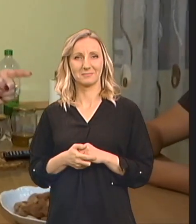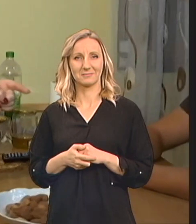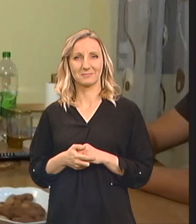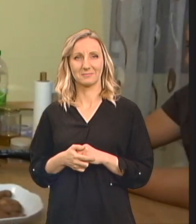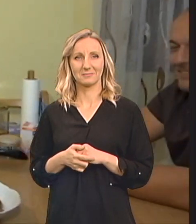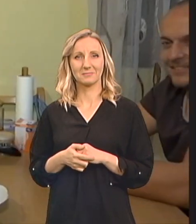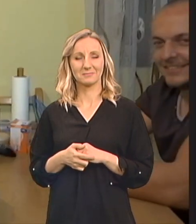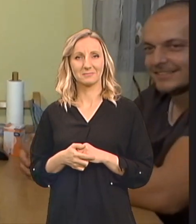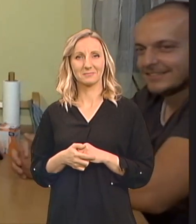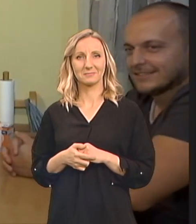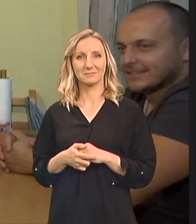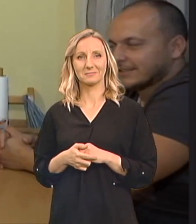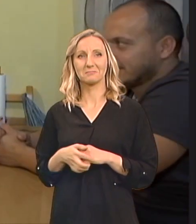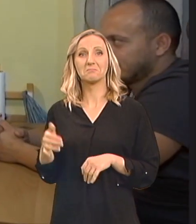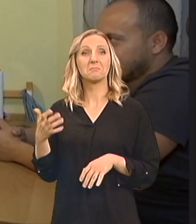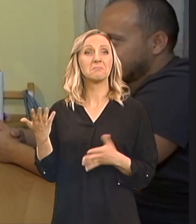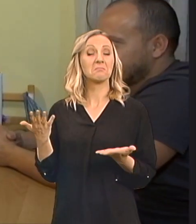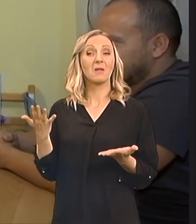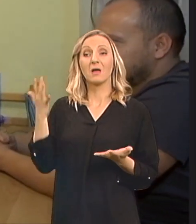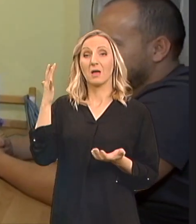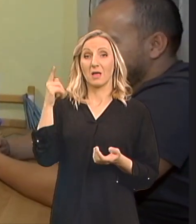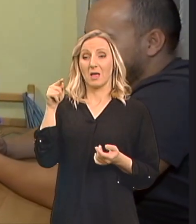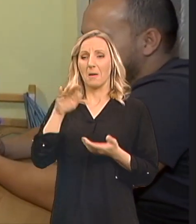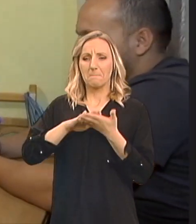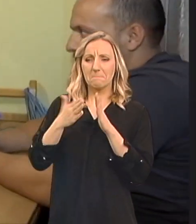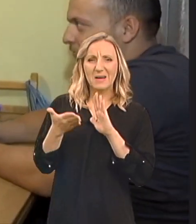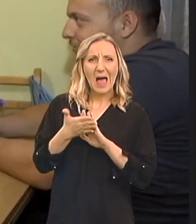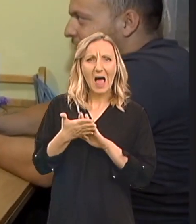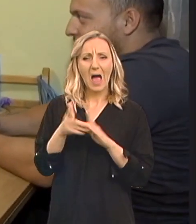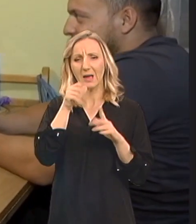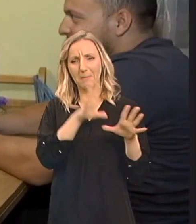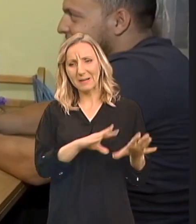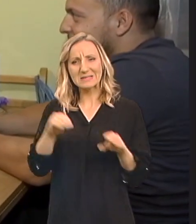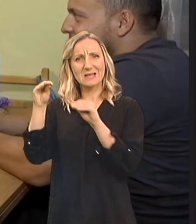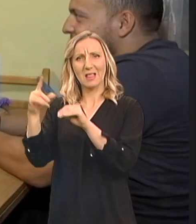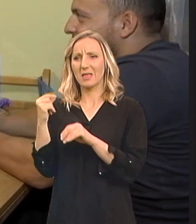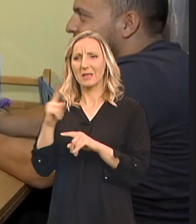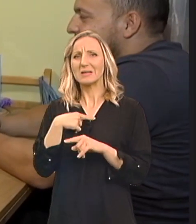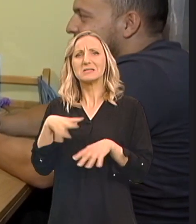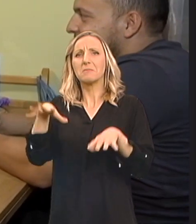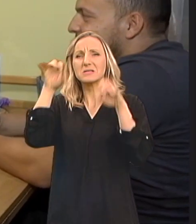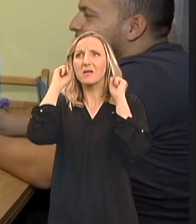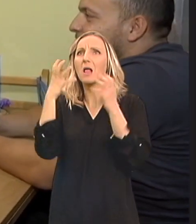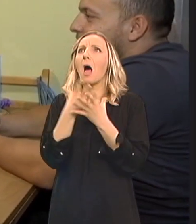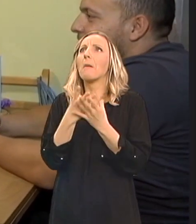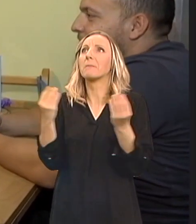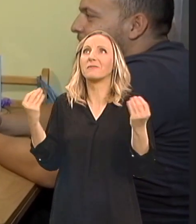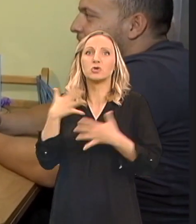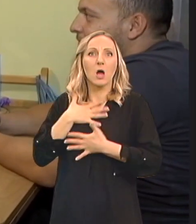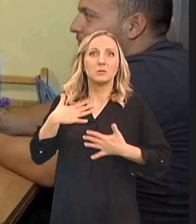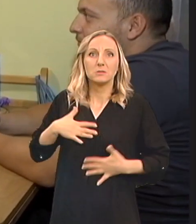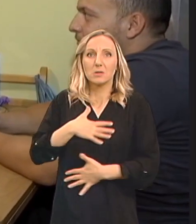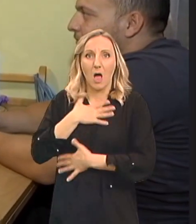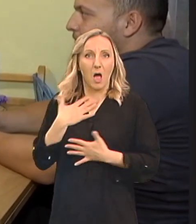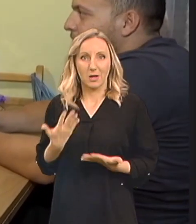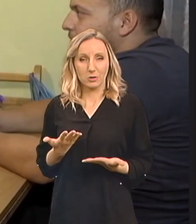Ne znam Ja generalno taj brak, preseljenje s nekim Nisam shvatila nešto previše tragično I da je to